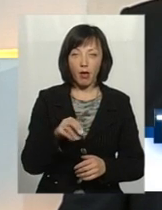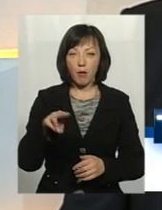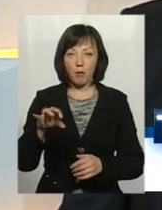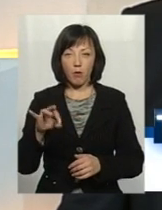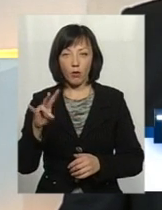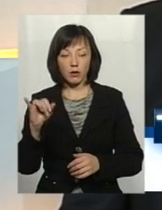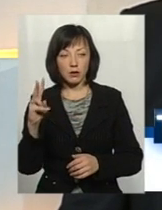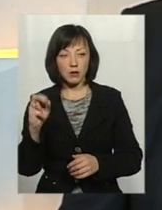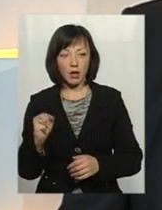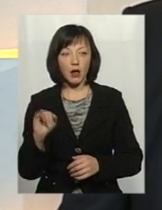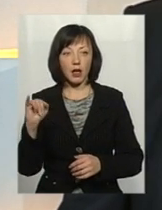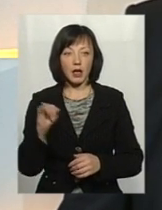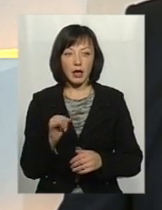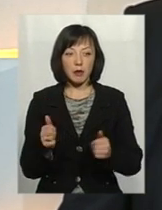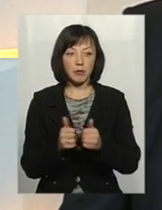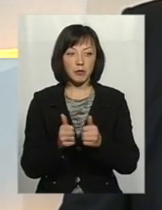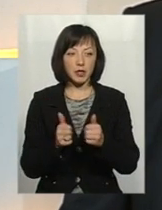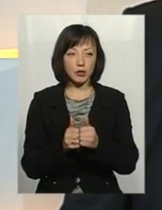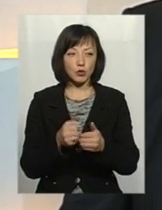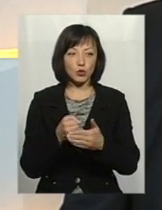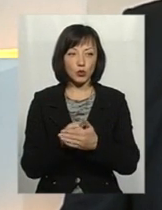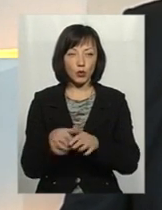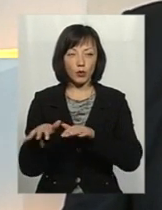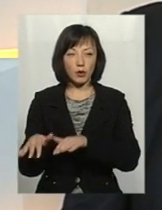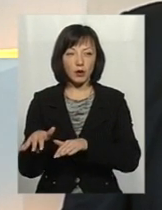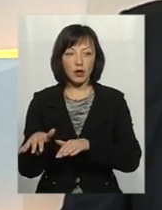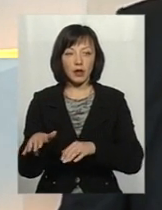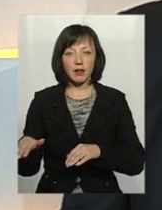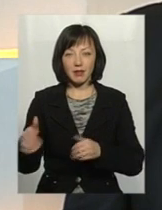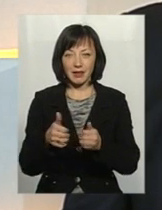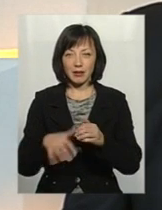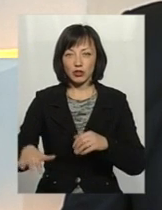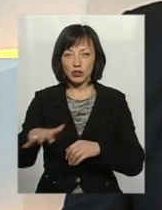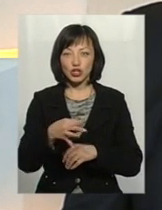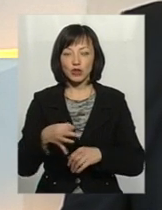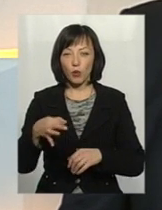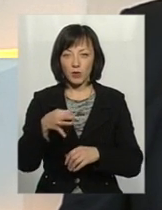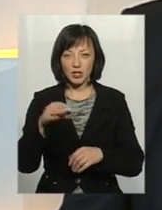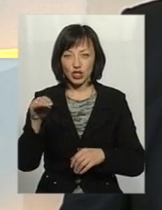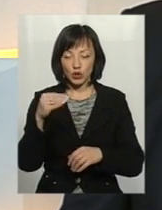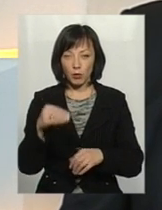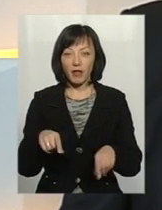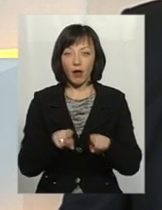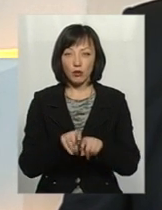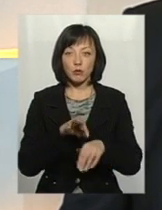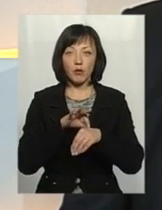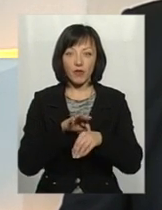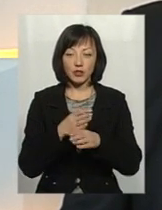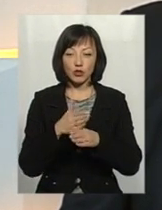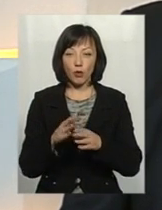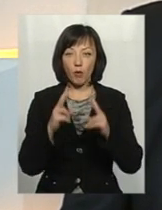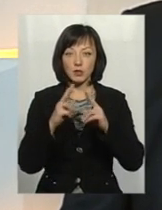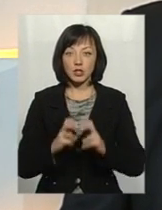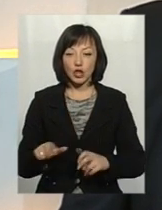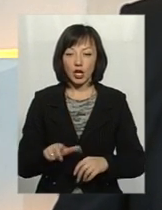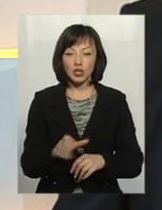близько до межі витікання вод річки Хомора на території Житомирської області. А також було проведено часткове обстеження